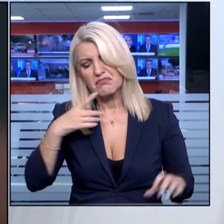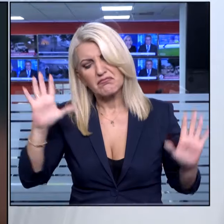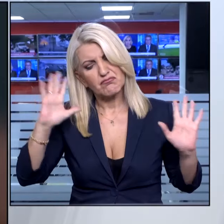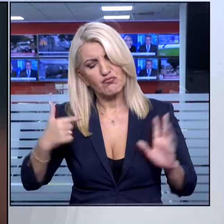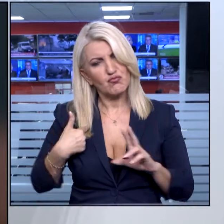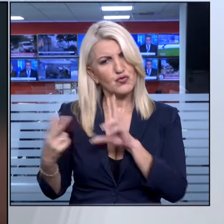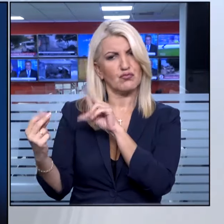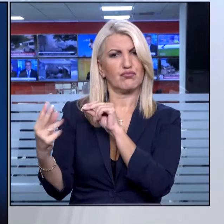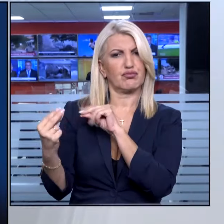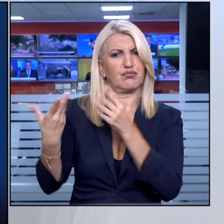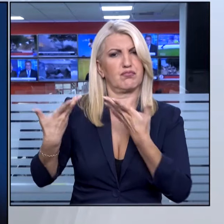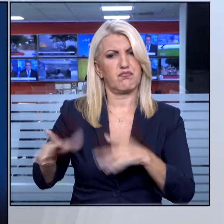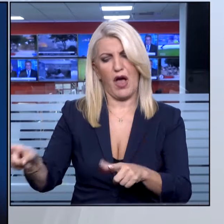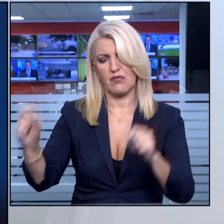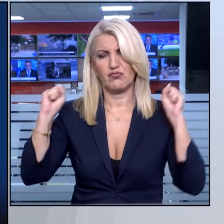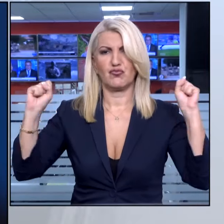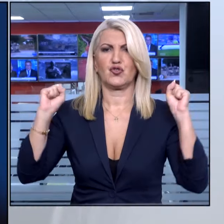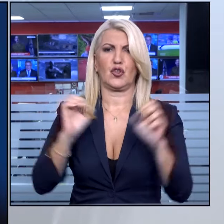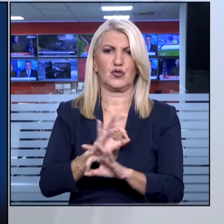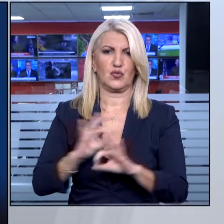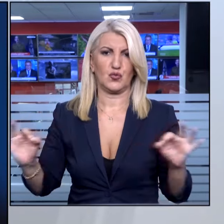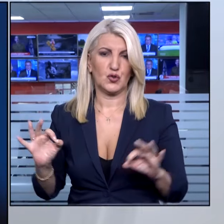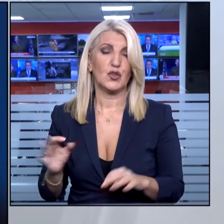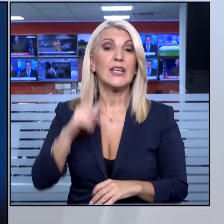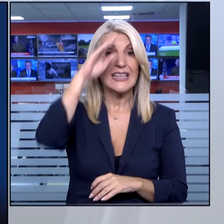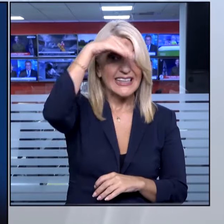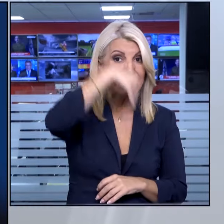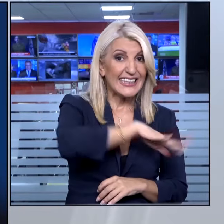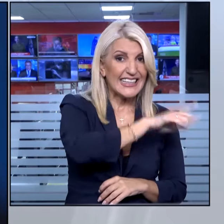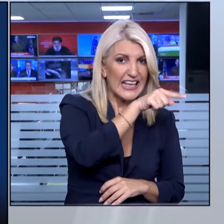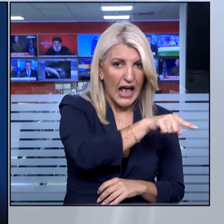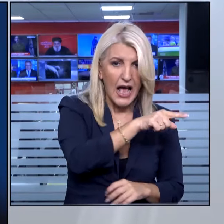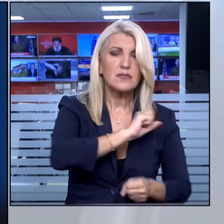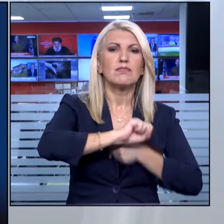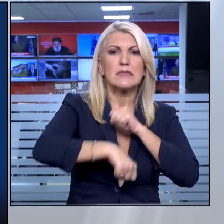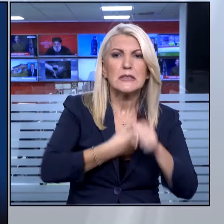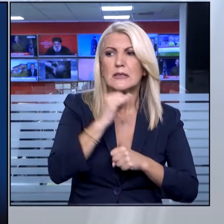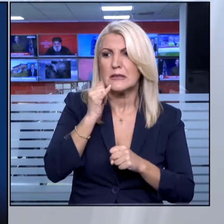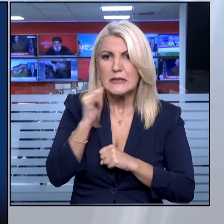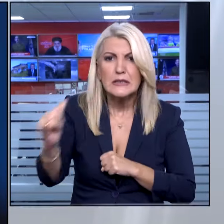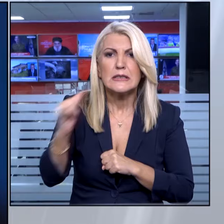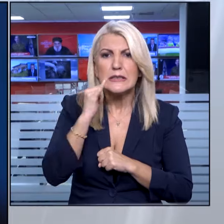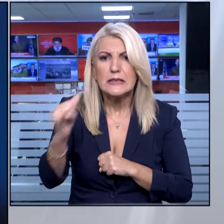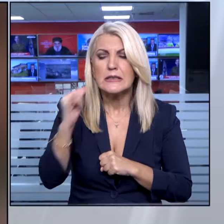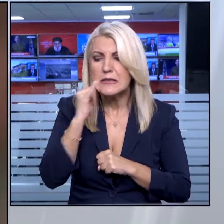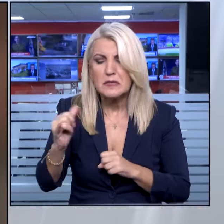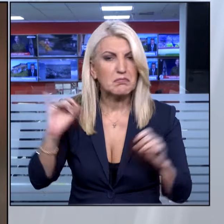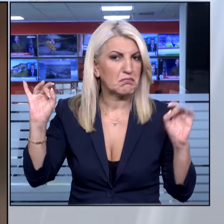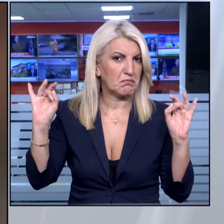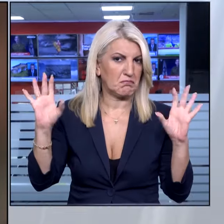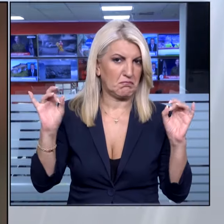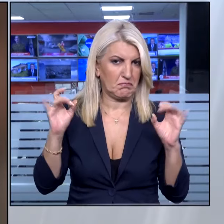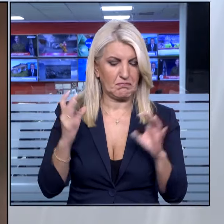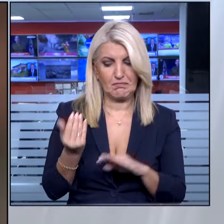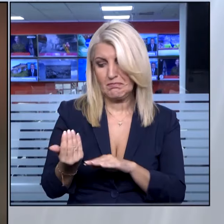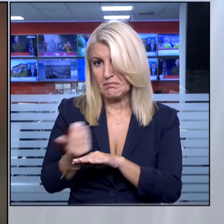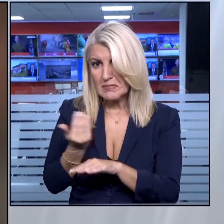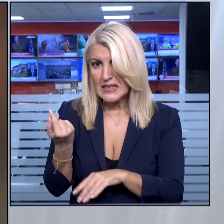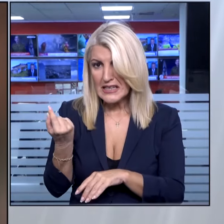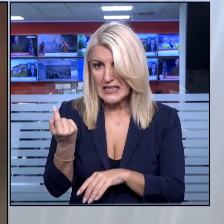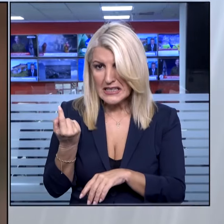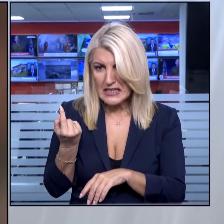με τον Νασράλα, ενώ αξιωματούχοι από το Ιράν προσπαθούσαν να επικοινωνήσουν μαζί του χωρίς αποτέλεσμα. Πριν από λίγη ώρα,